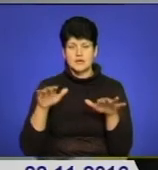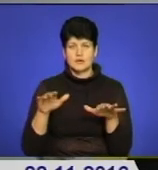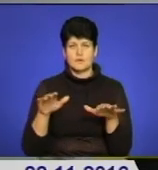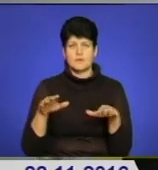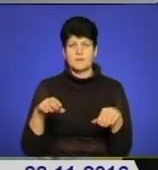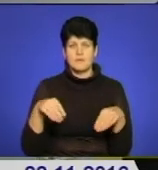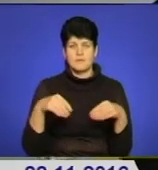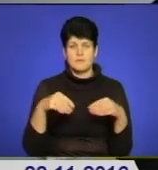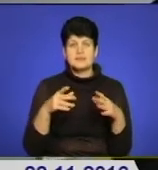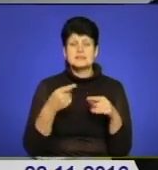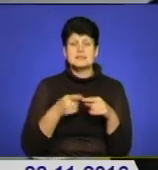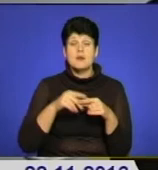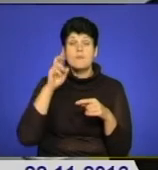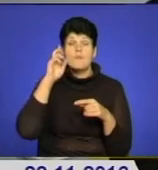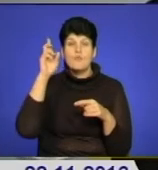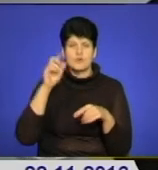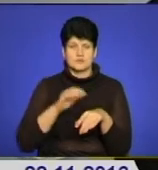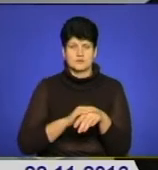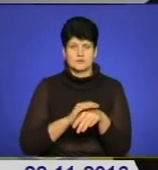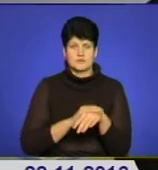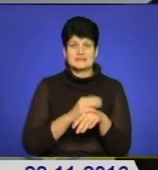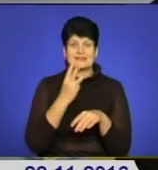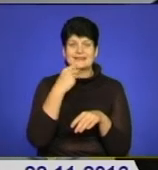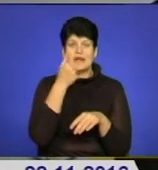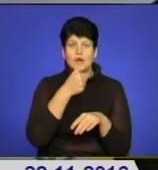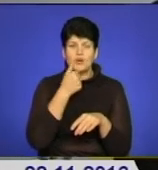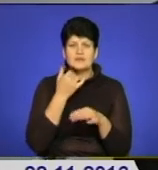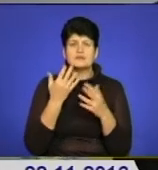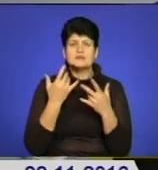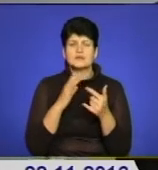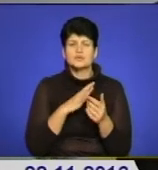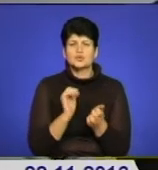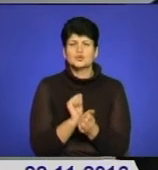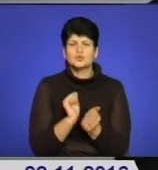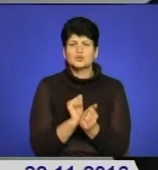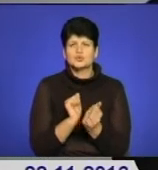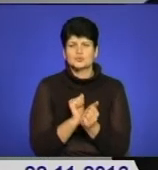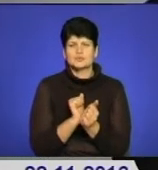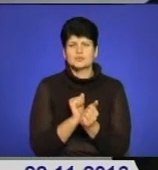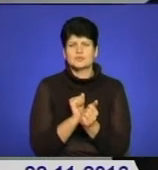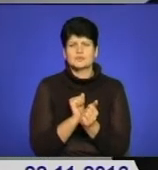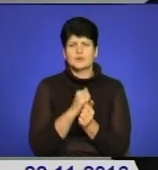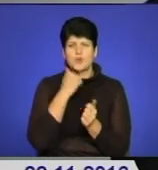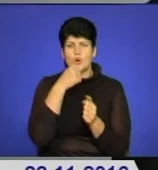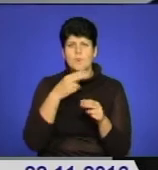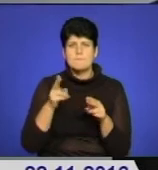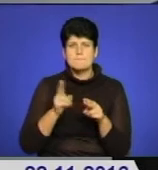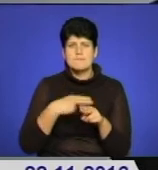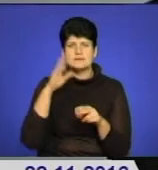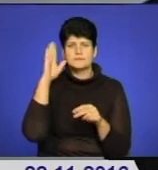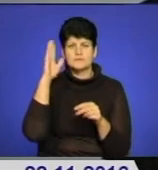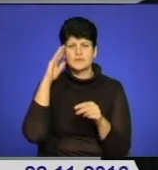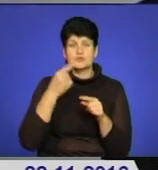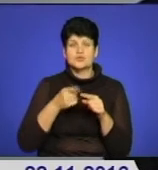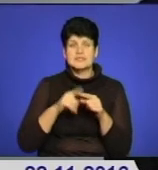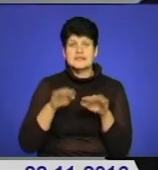благодать, тому що настільки за три роки, вже за сушливі роки, обезводненість була, що